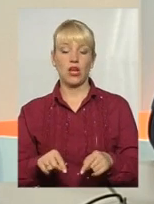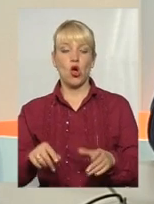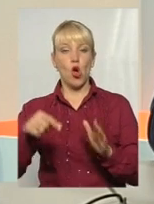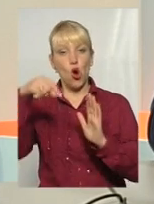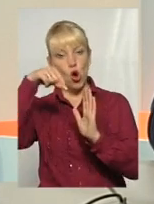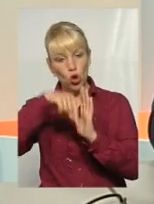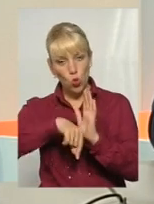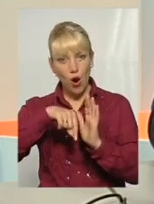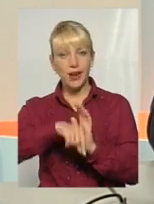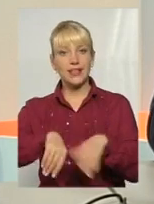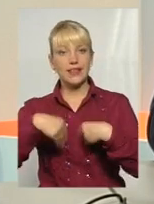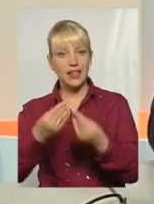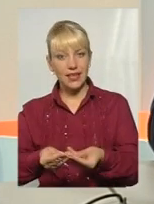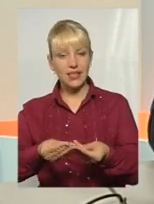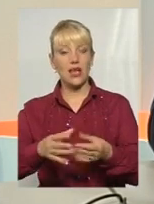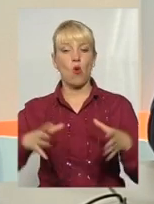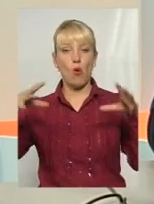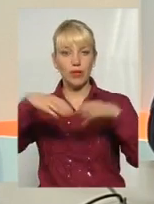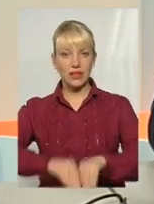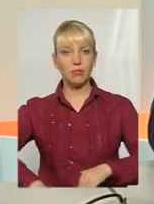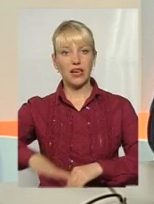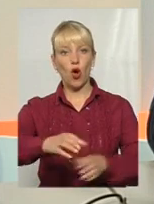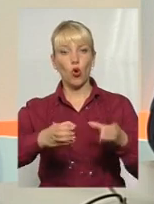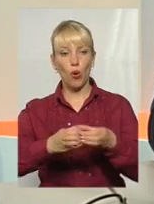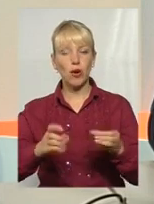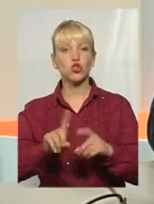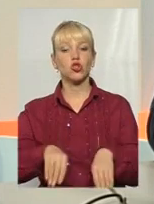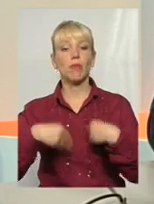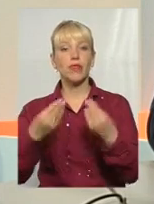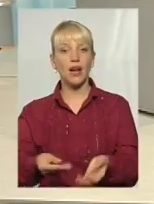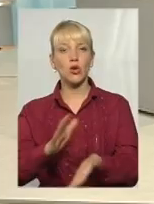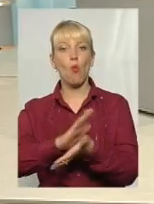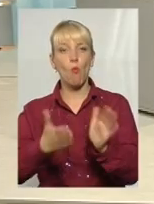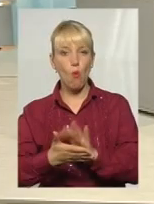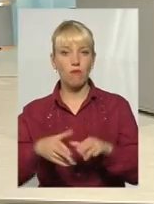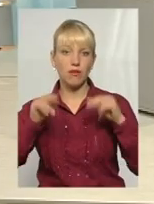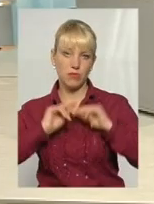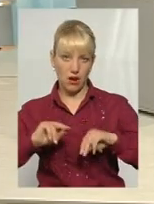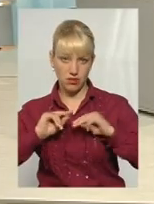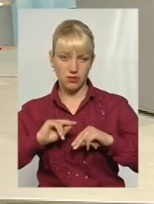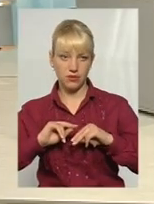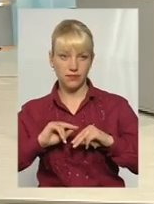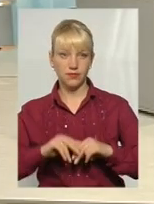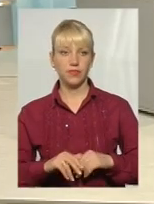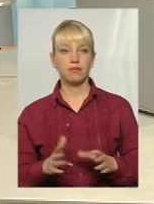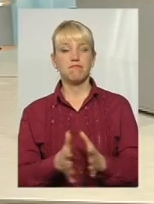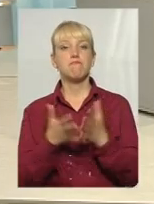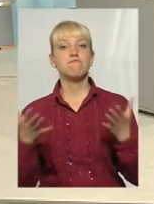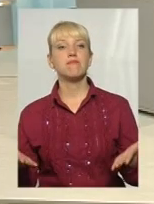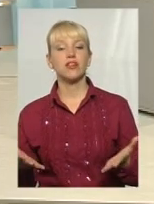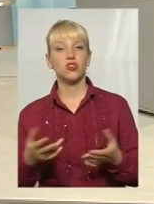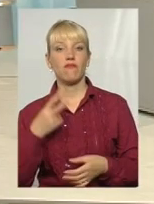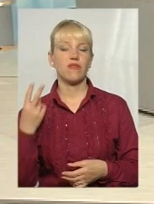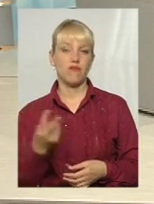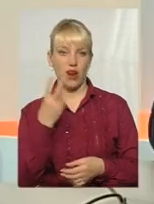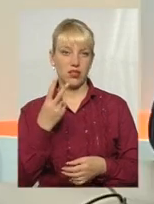громадам, районним радам, для того, щоб дати умови праці, більшу в два